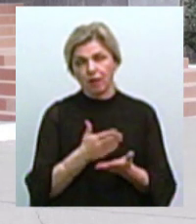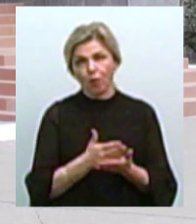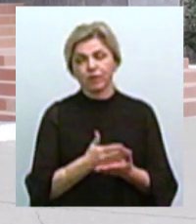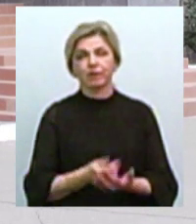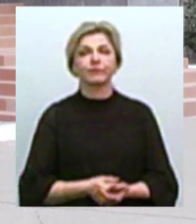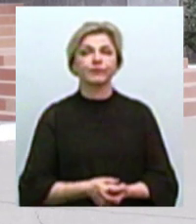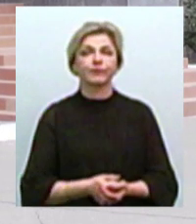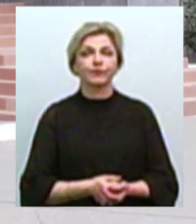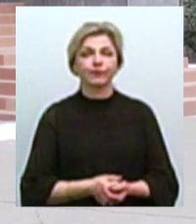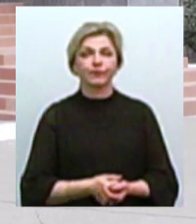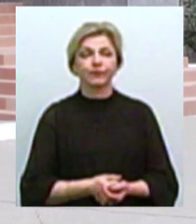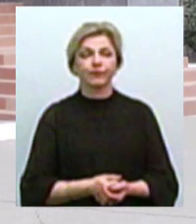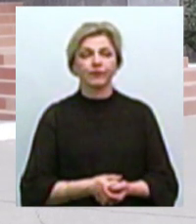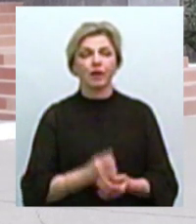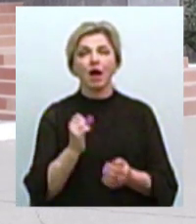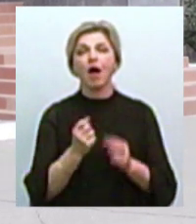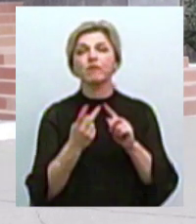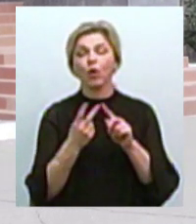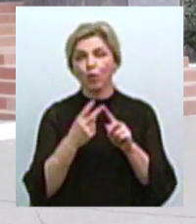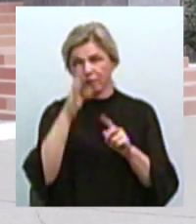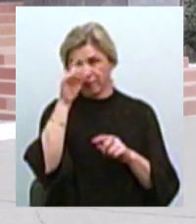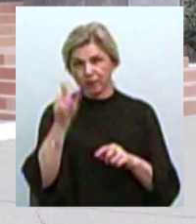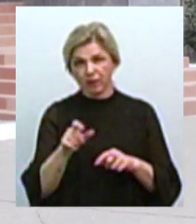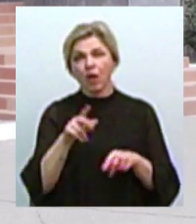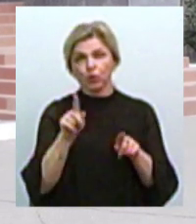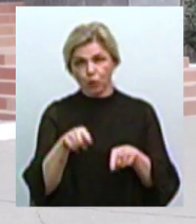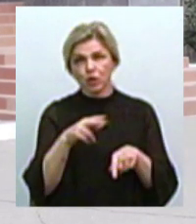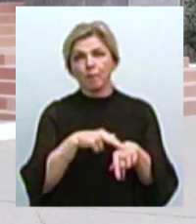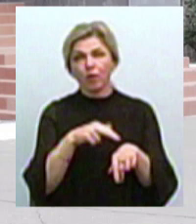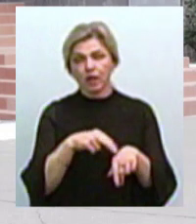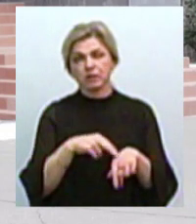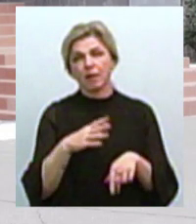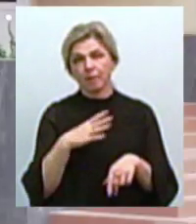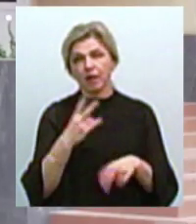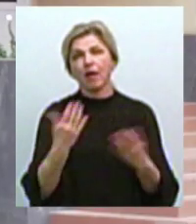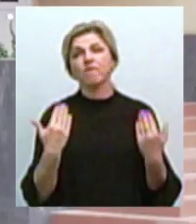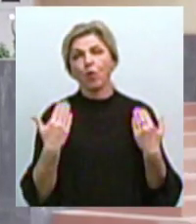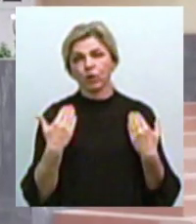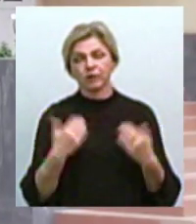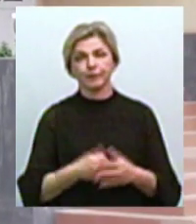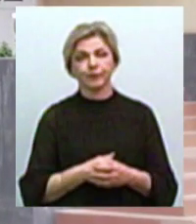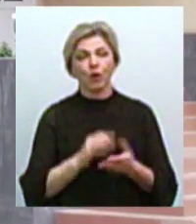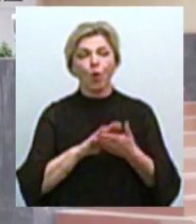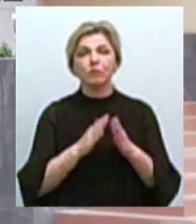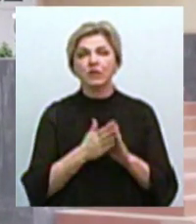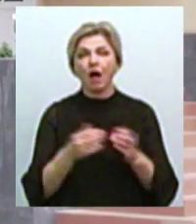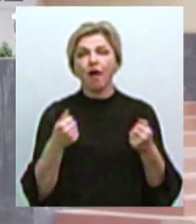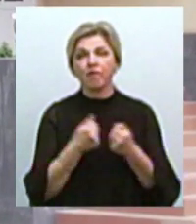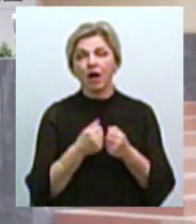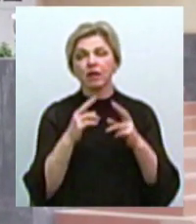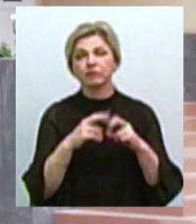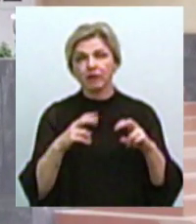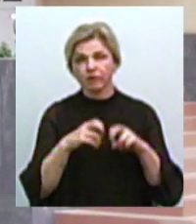а Ігор знаходився на той момент на вихідному дню, після зміни. Обставини аварії з'ясовують у